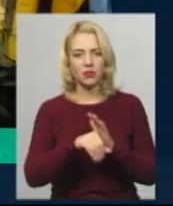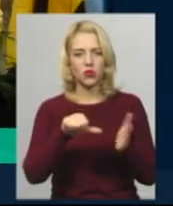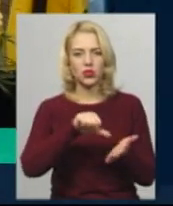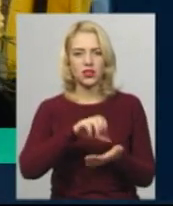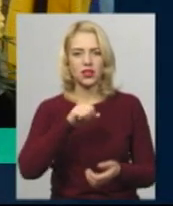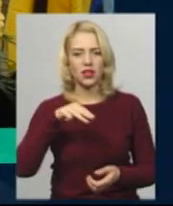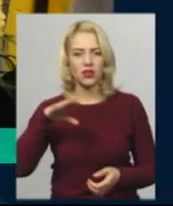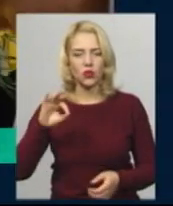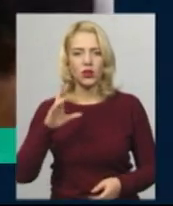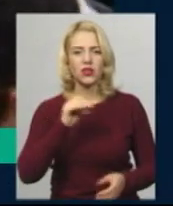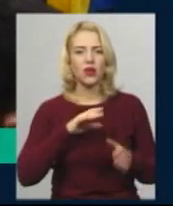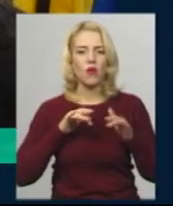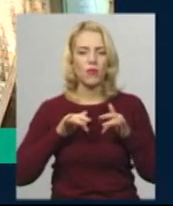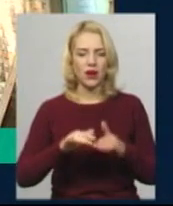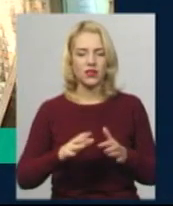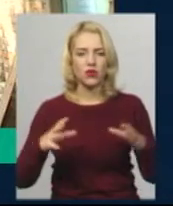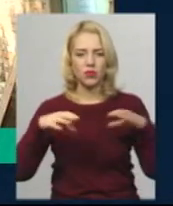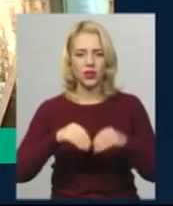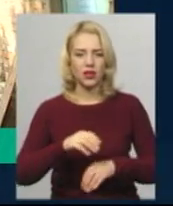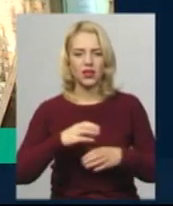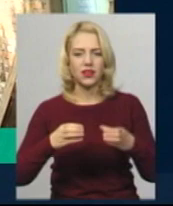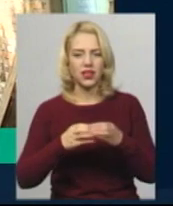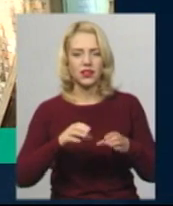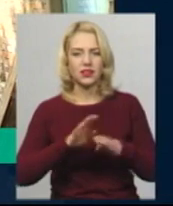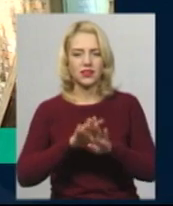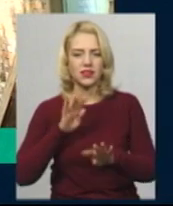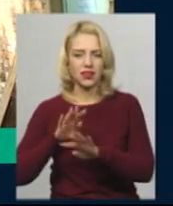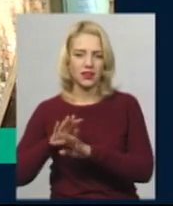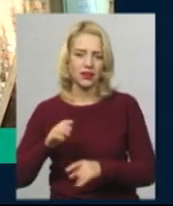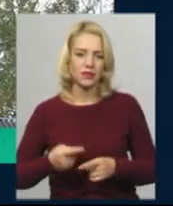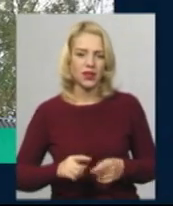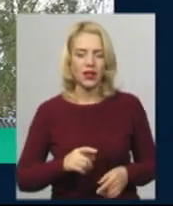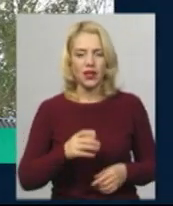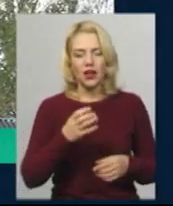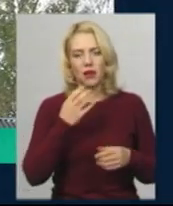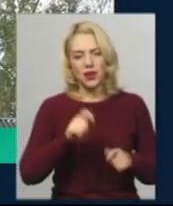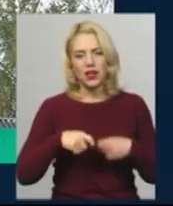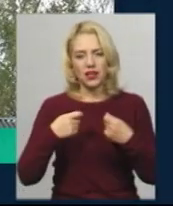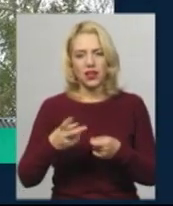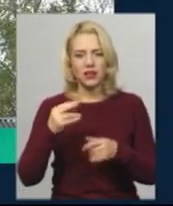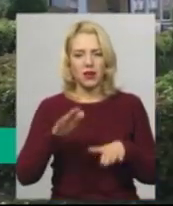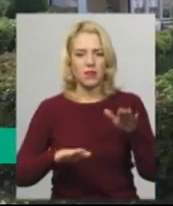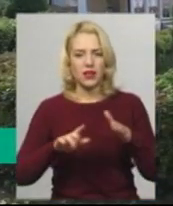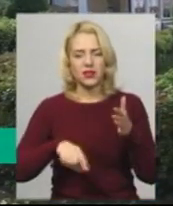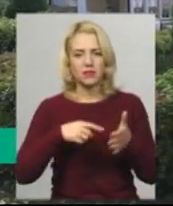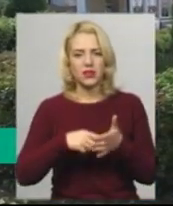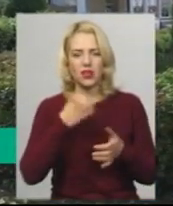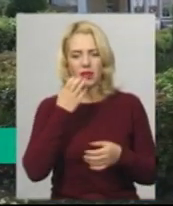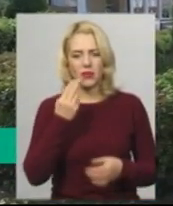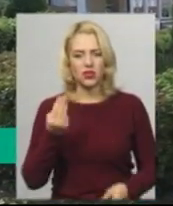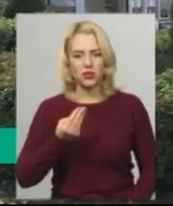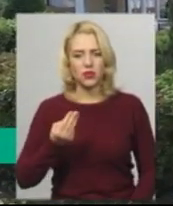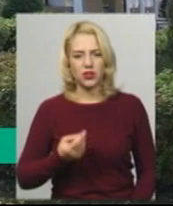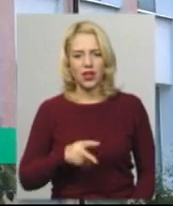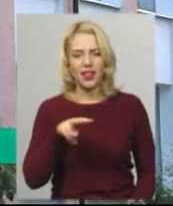операції та операції об'єднаних сил. Теплові мережі у Шепетівці місцеві депутати передали на баланс місту. Летичівський ліцей